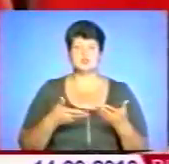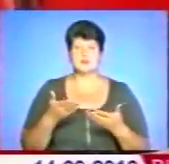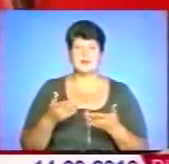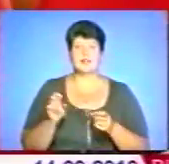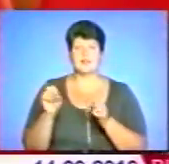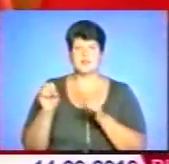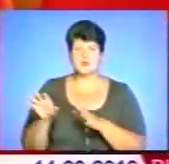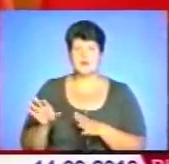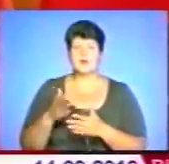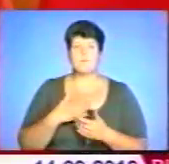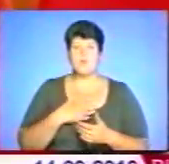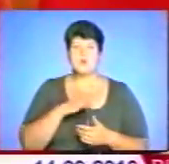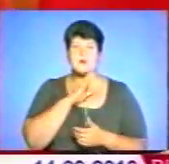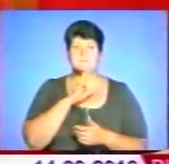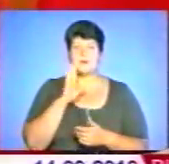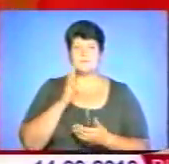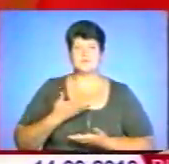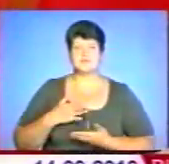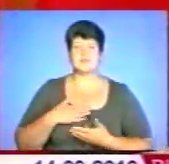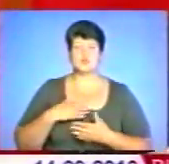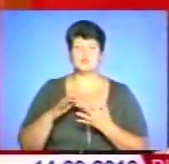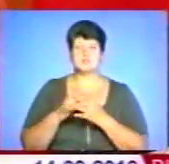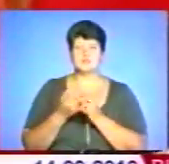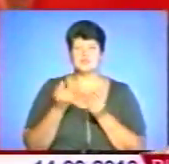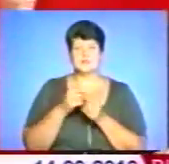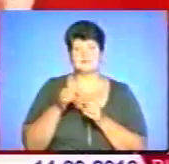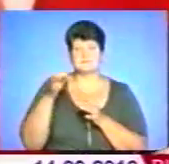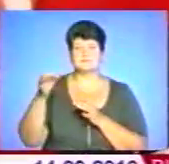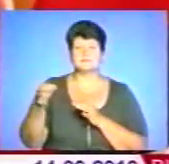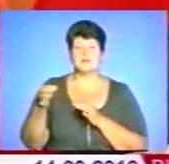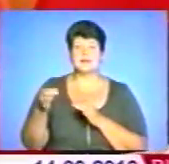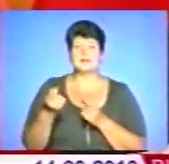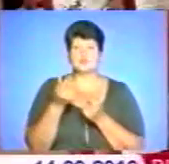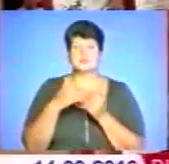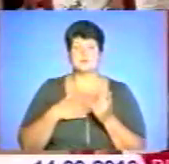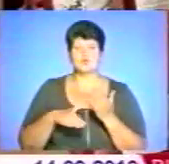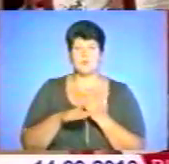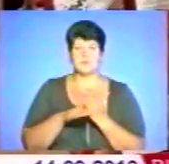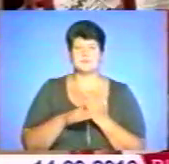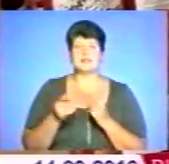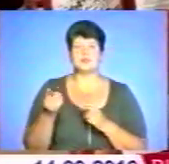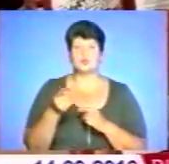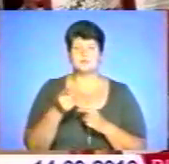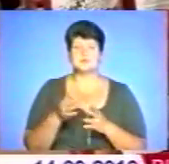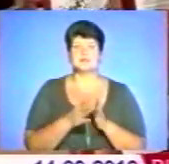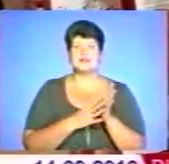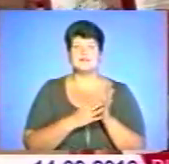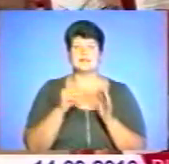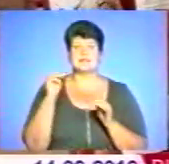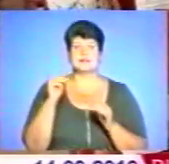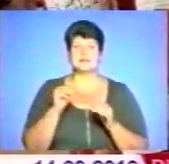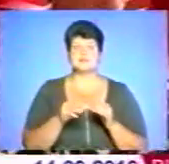дишала, а моя мама жила в сім'ї нашому, трошки даліше від мене, і трошечки мені допомагали. На Тернопільщині понад 9 тисяч